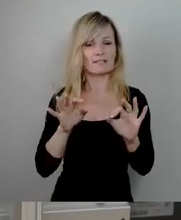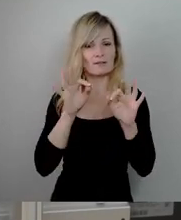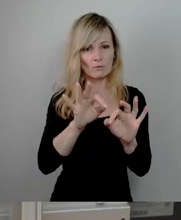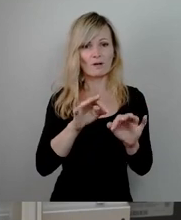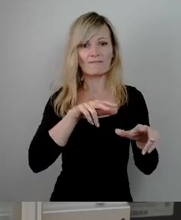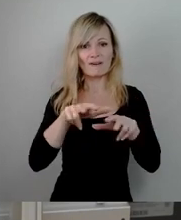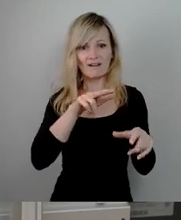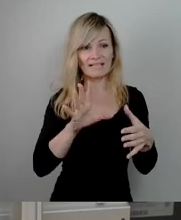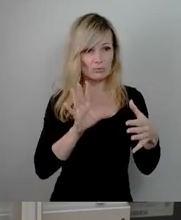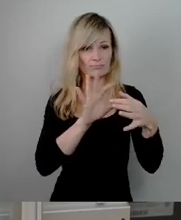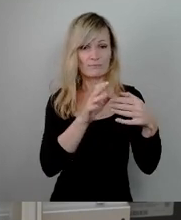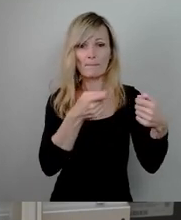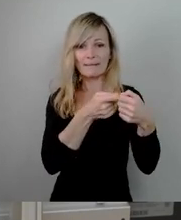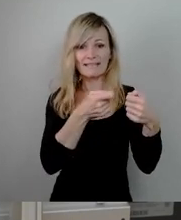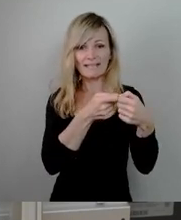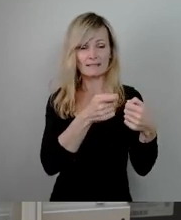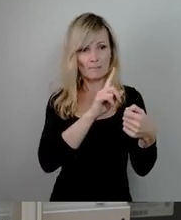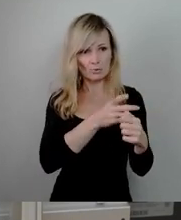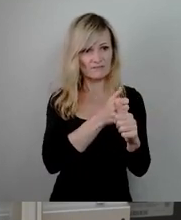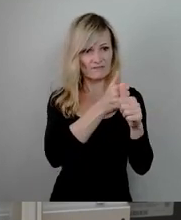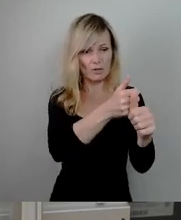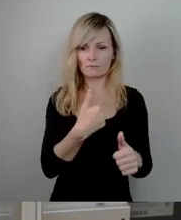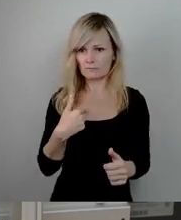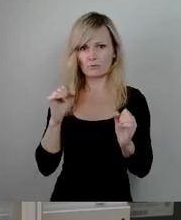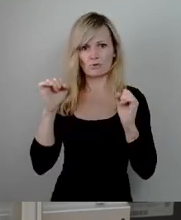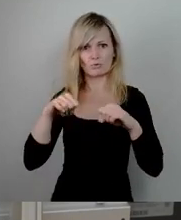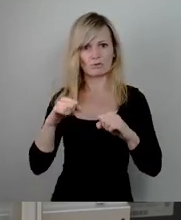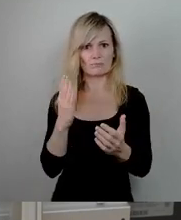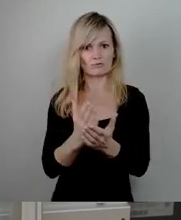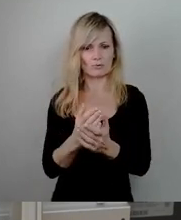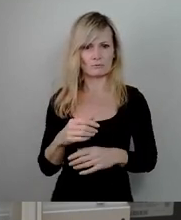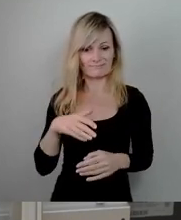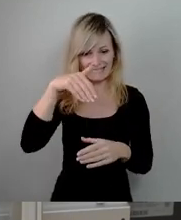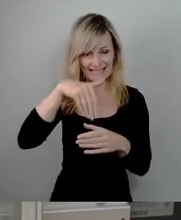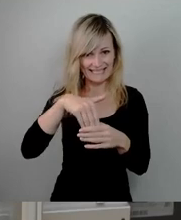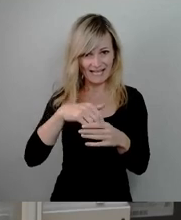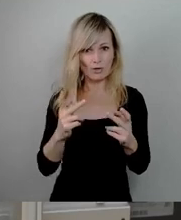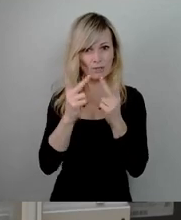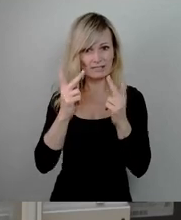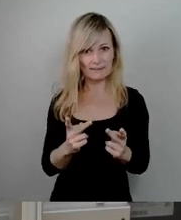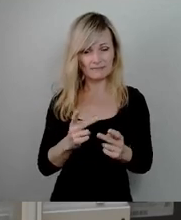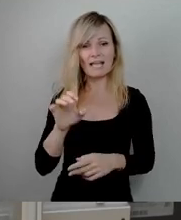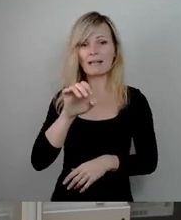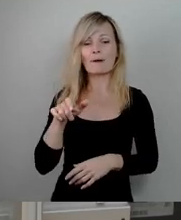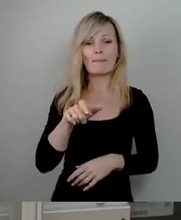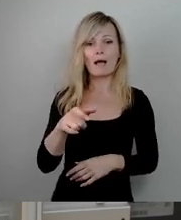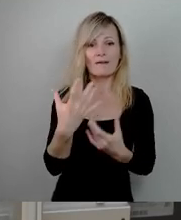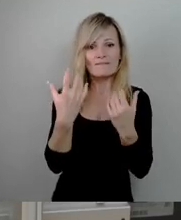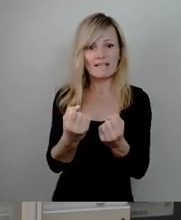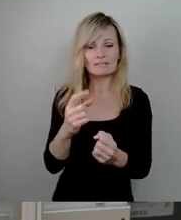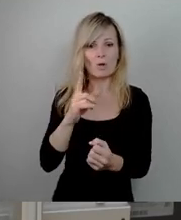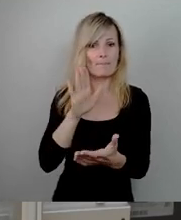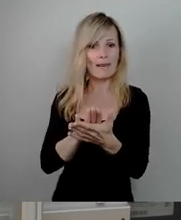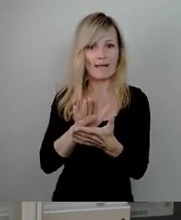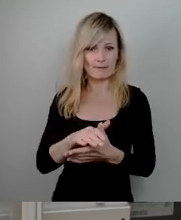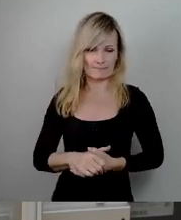zugestimmt. Es wurde in dem Konzept eindeutig festgelegt, dass am Elbermar festgehalten wird. Ja, und dies auch